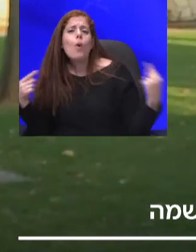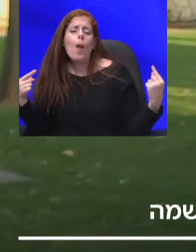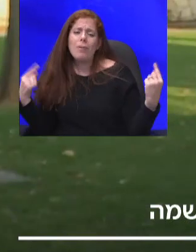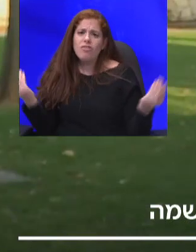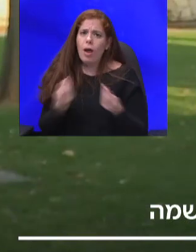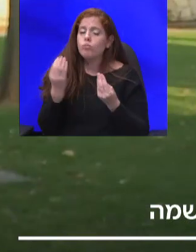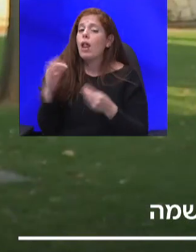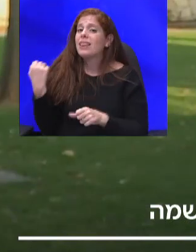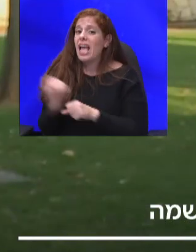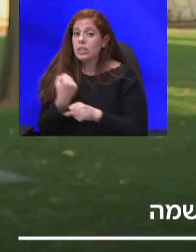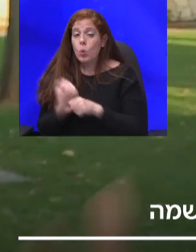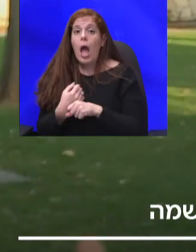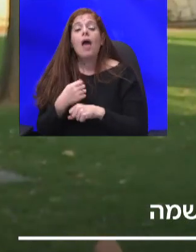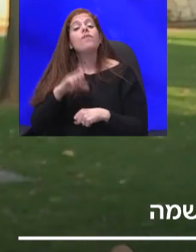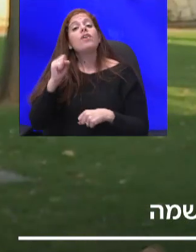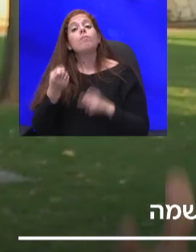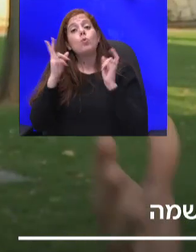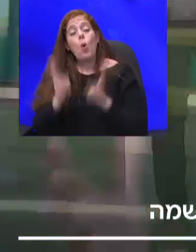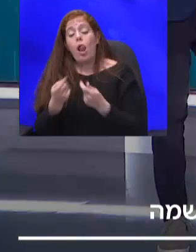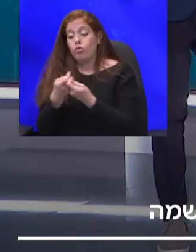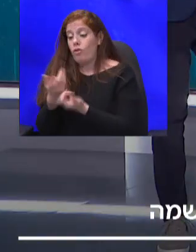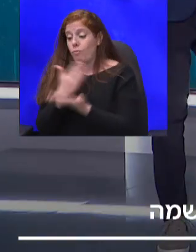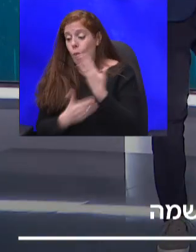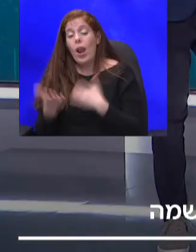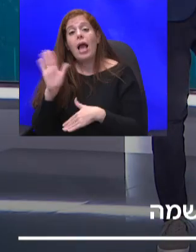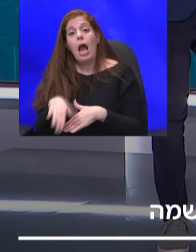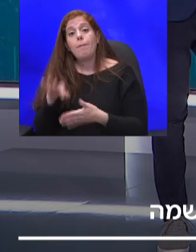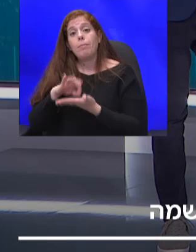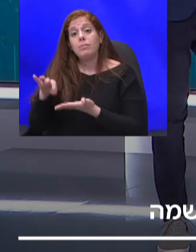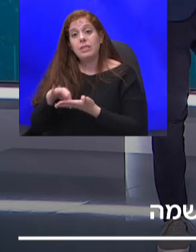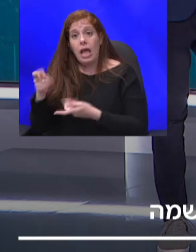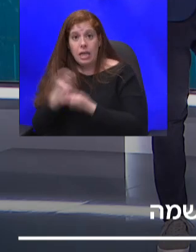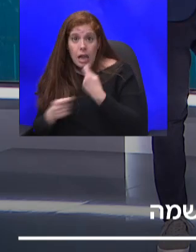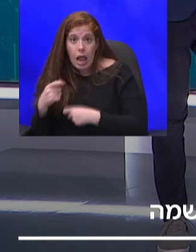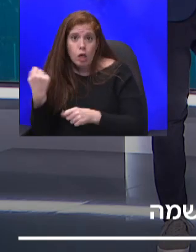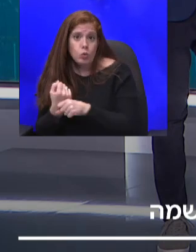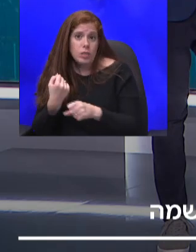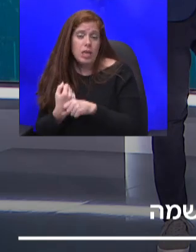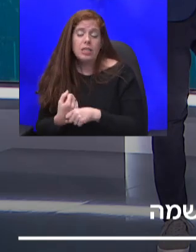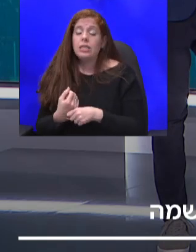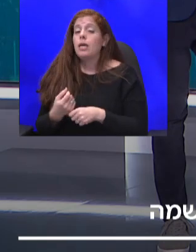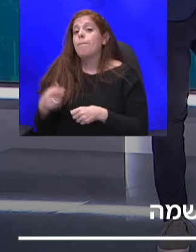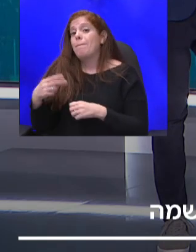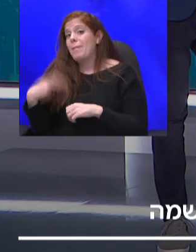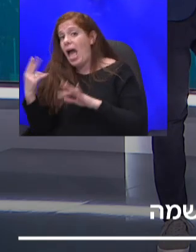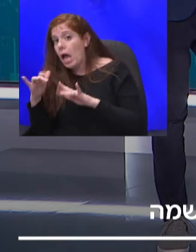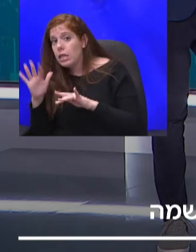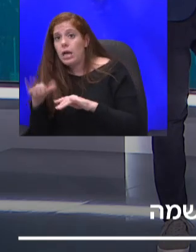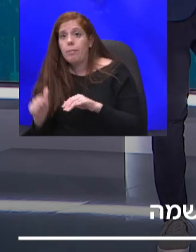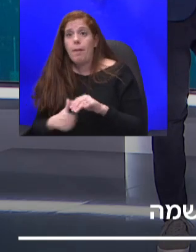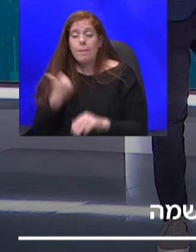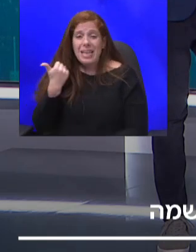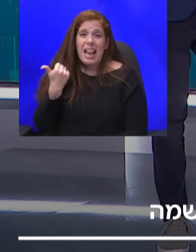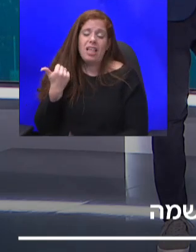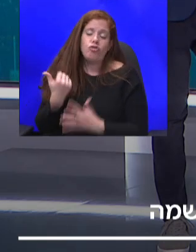כמובן נוכל לשתף פעולה, גם עם משרד הכלכולה שעושה את זה בתחום ההייטק, גם עם המינלת שתקום במשרד